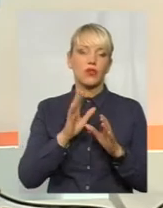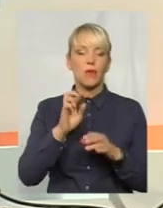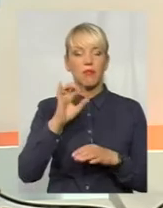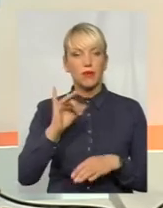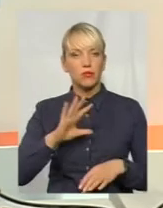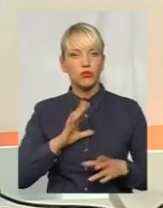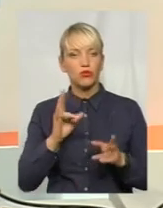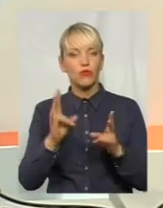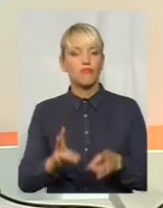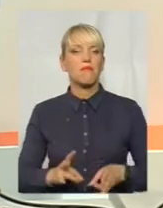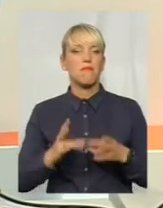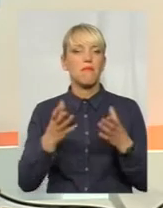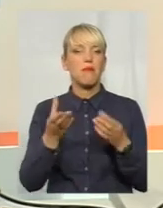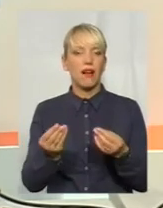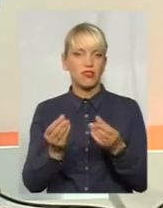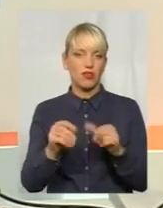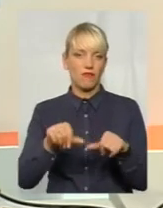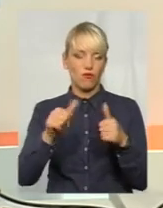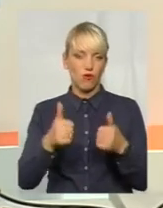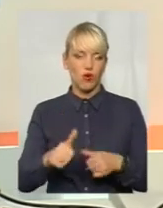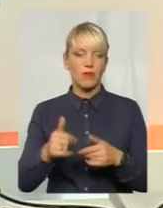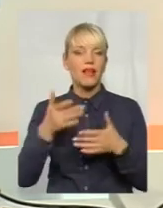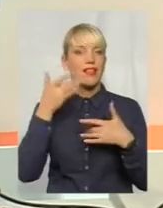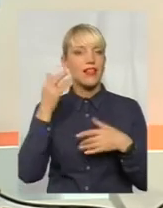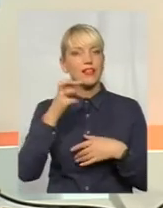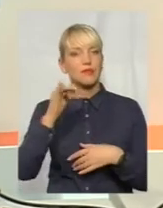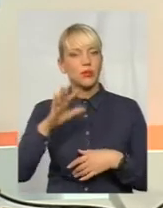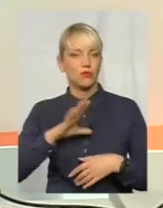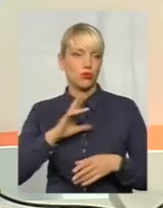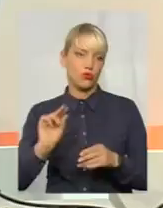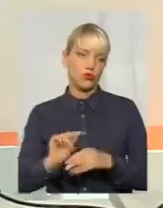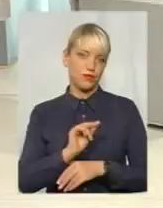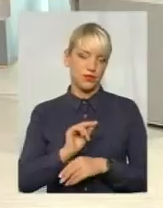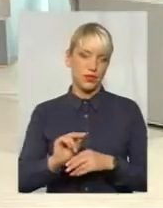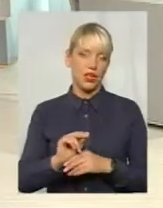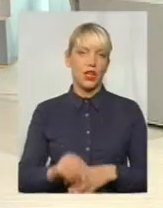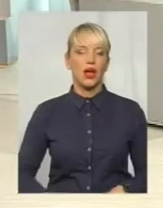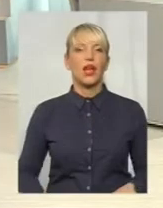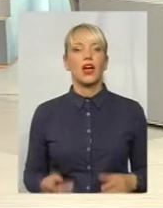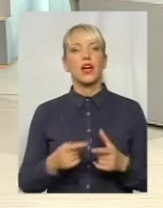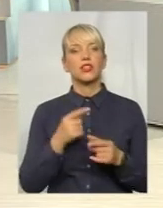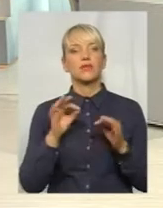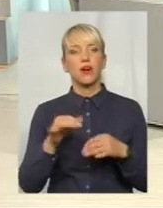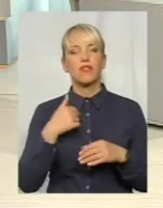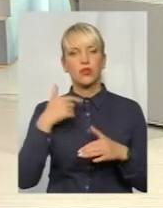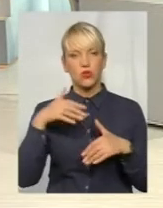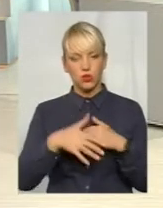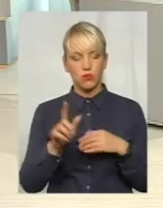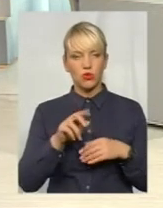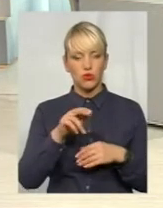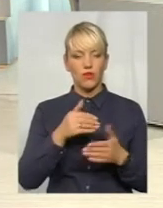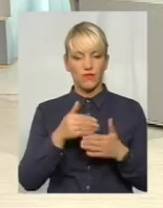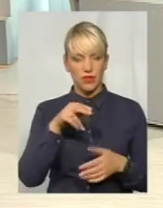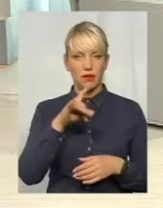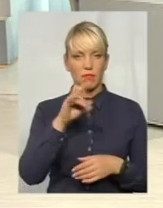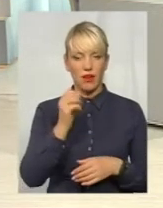і набагато легше піддаватиметься лікування, якщо взагалі розв'ється. Але чи правильно я зрозумів, відправцю і дорослому потрібно робити